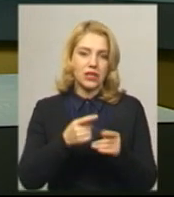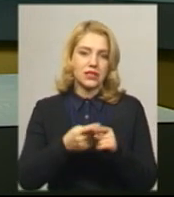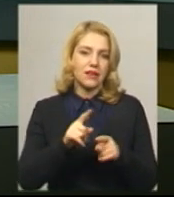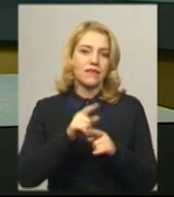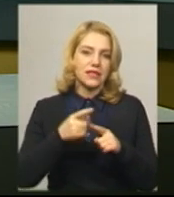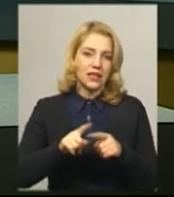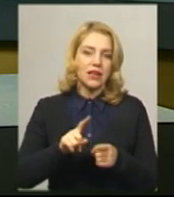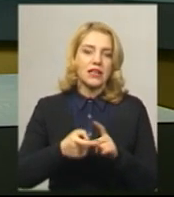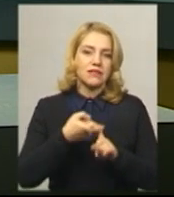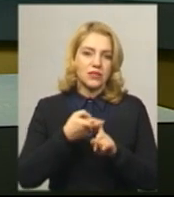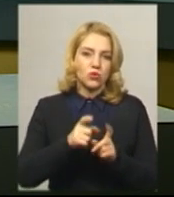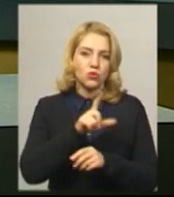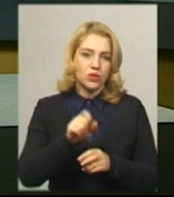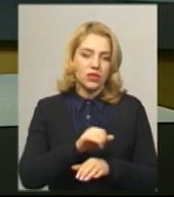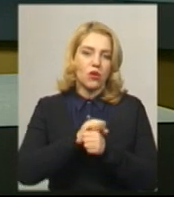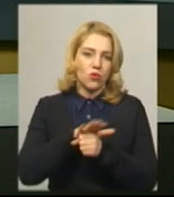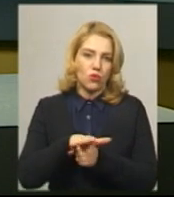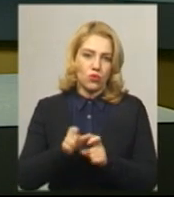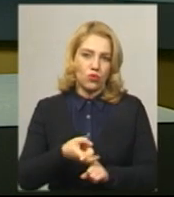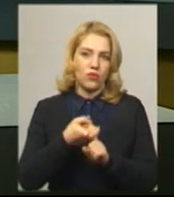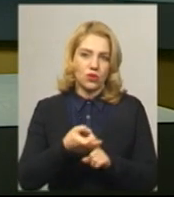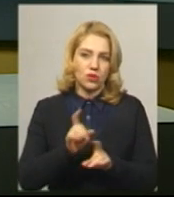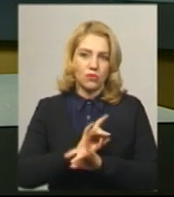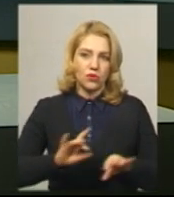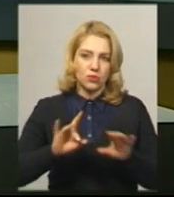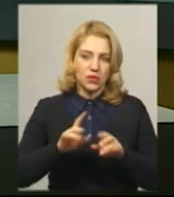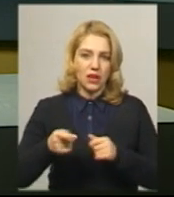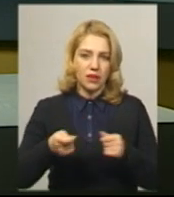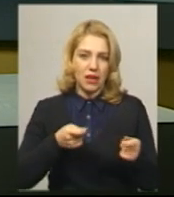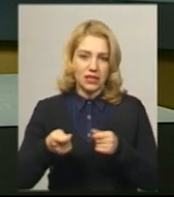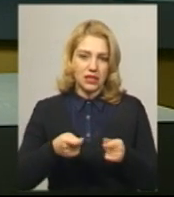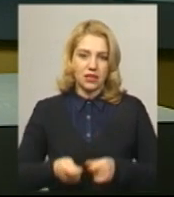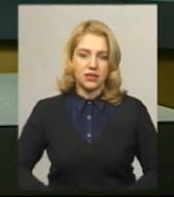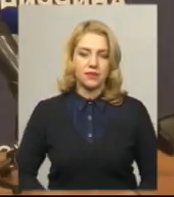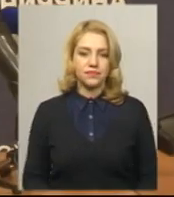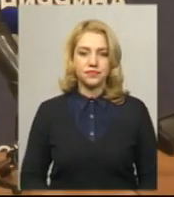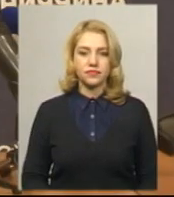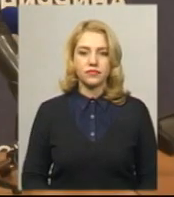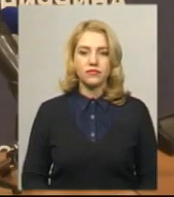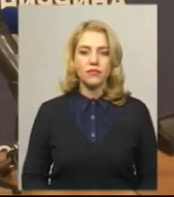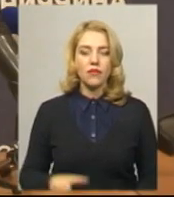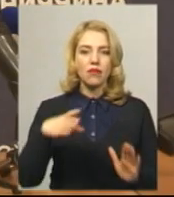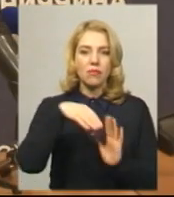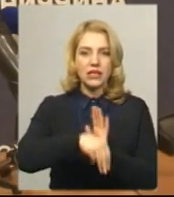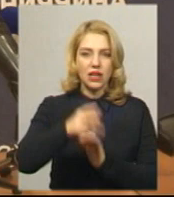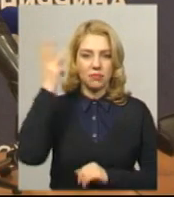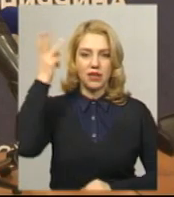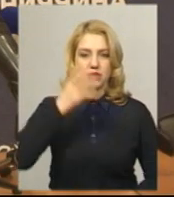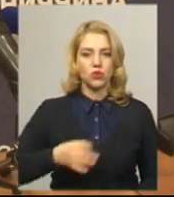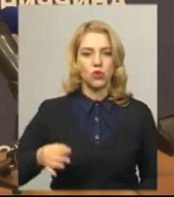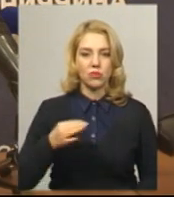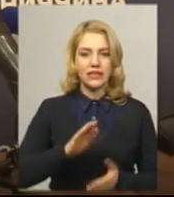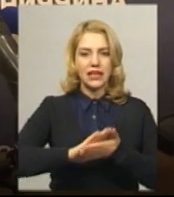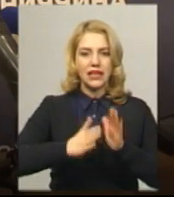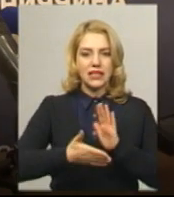брифінгу заступниця голови обласної державної адміністрації Оксана Ситницька. В межах Хмельницької області